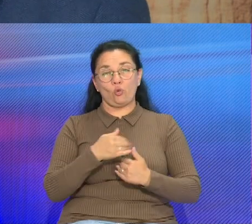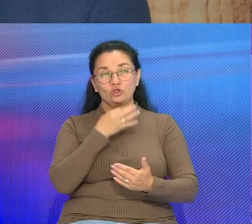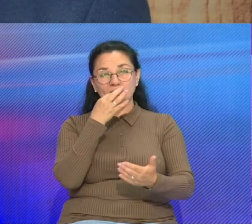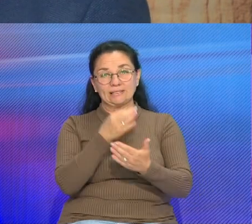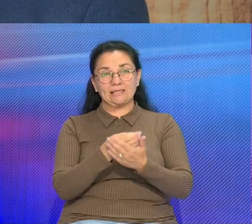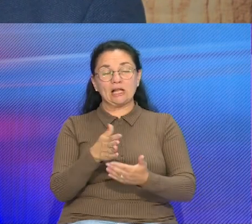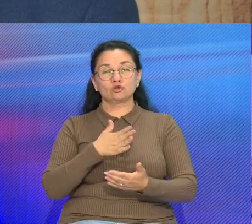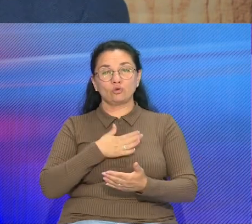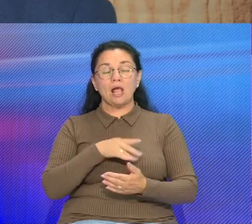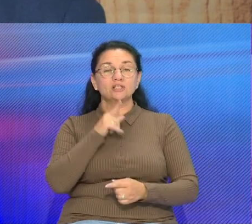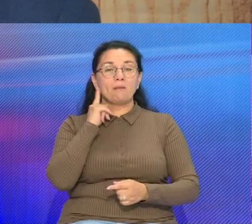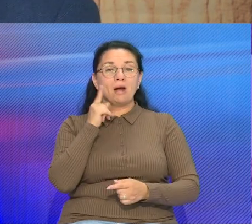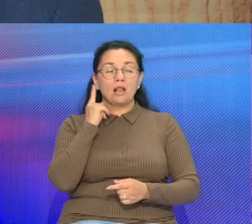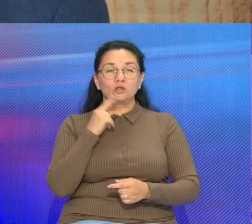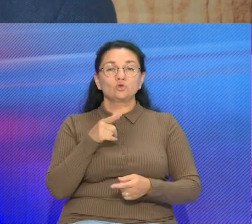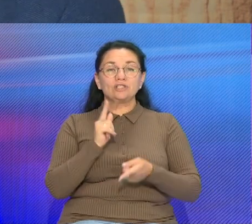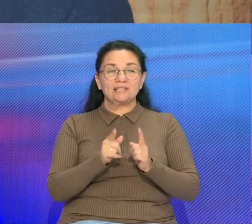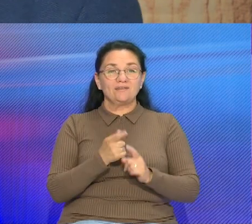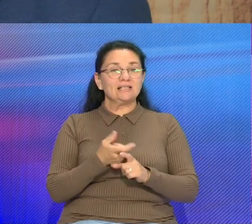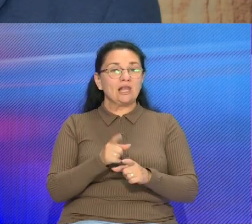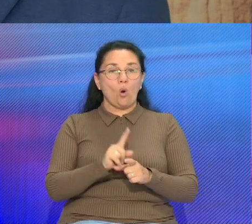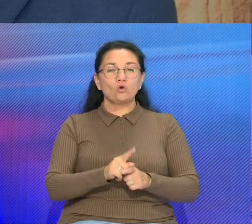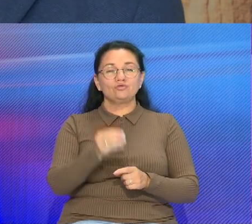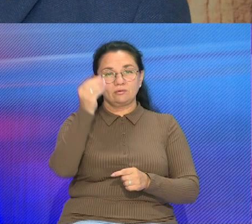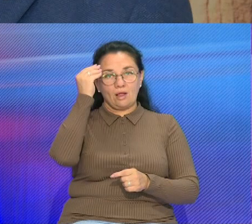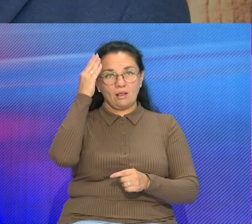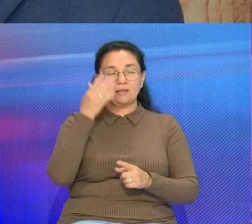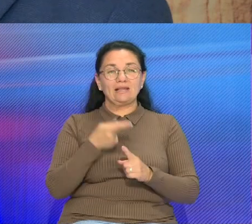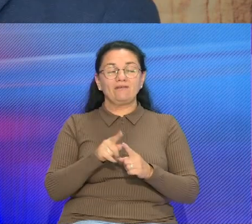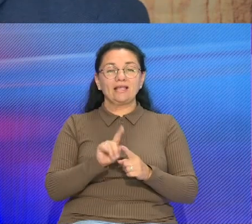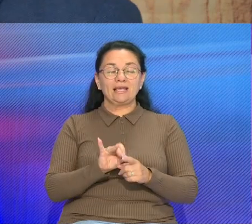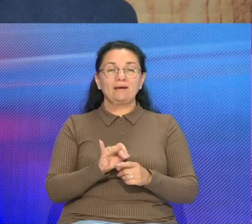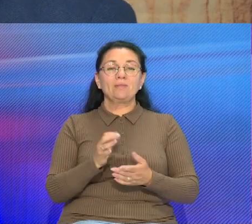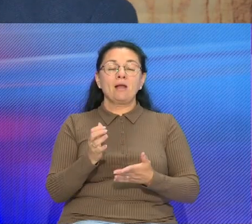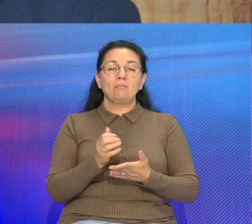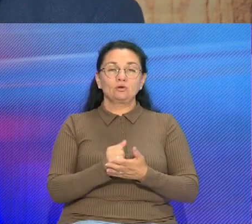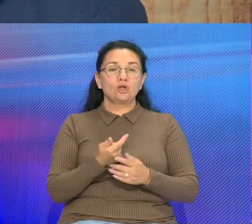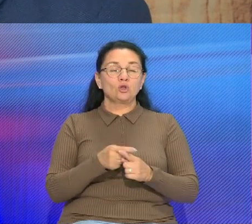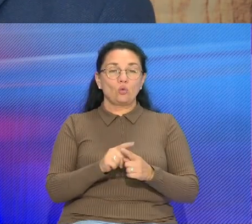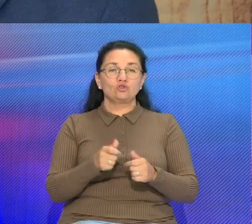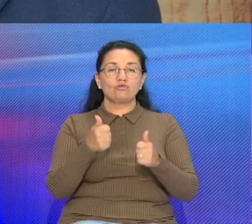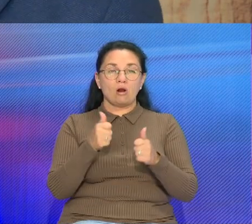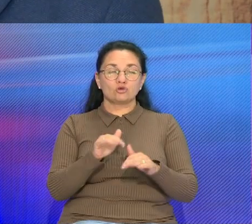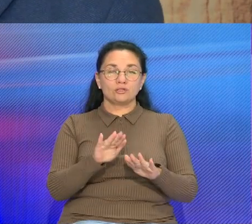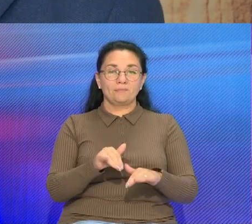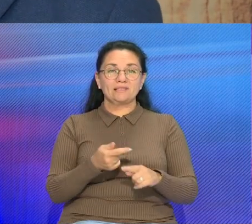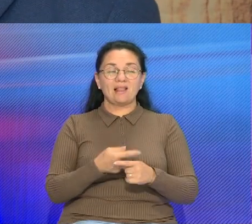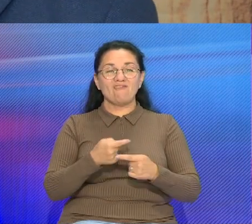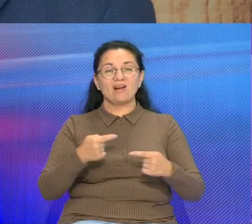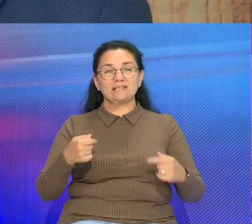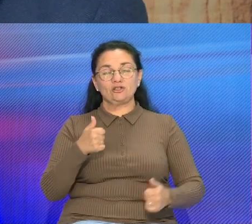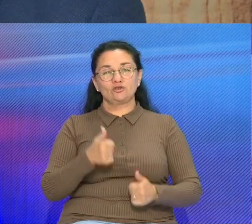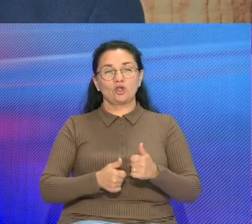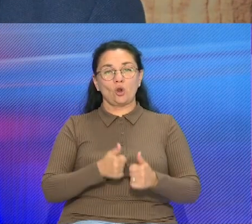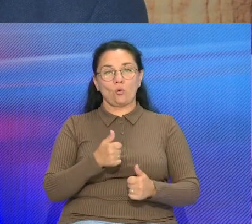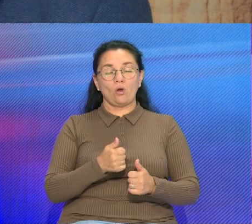молодежь действительно талантливая, уникальная И занимает довольно-таки призовые места в различных конкурсах